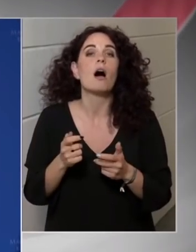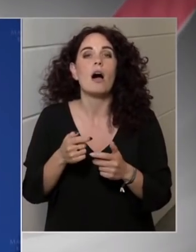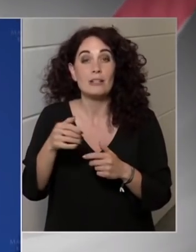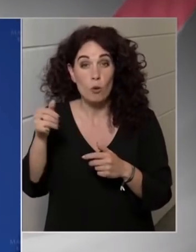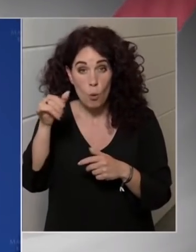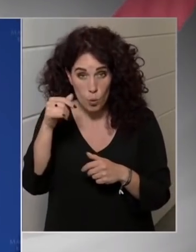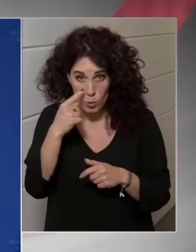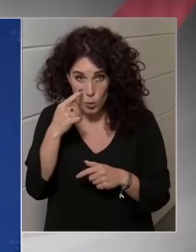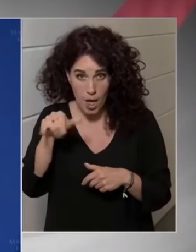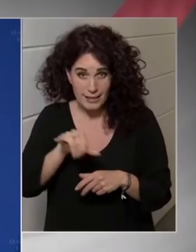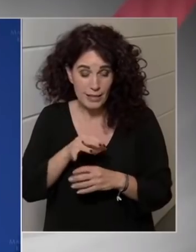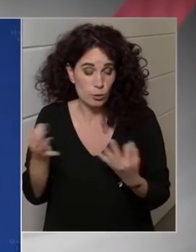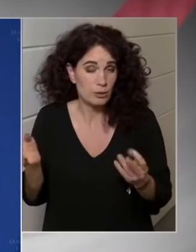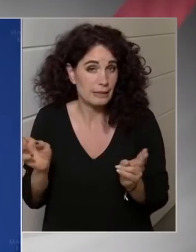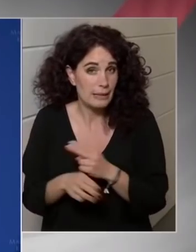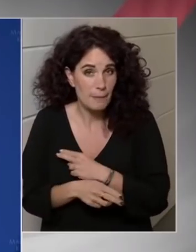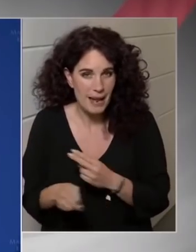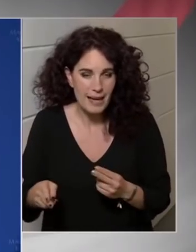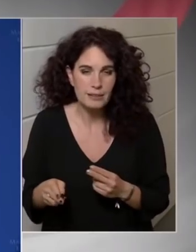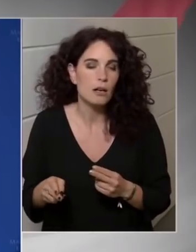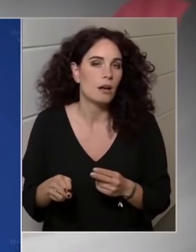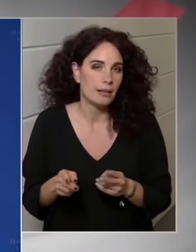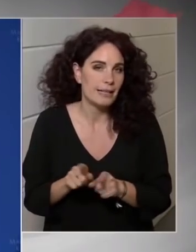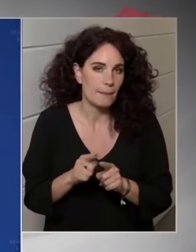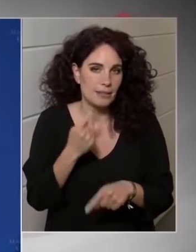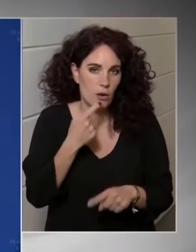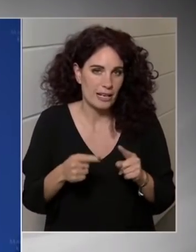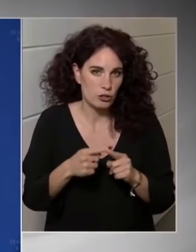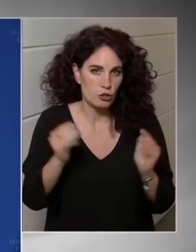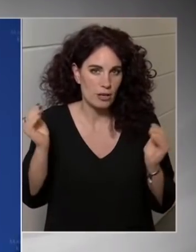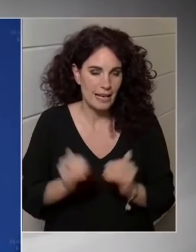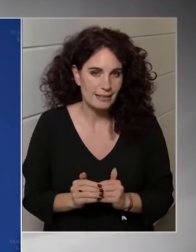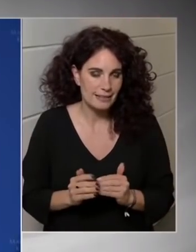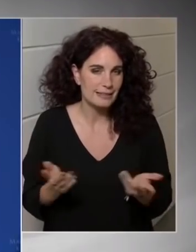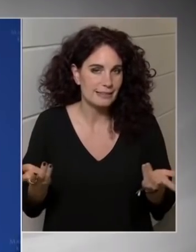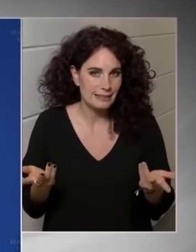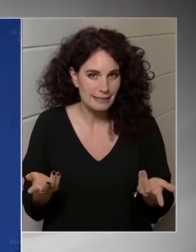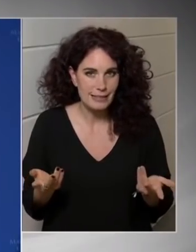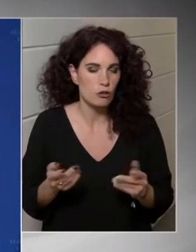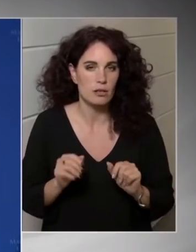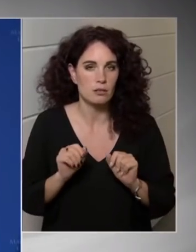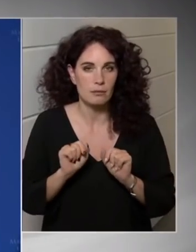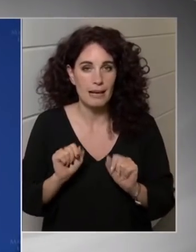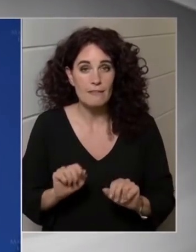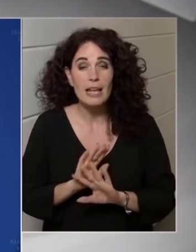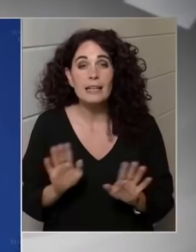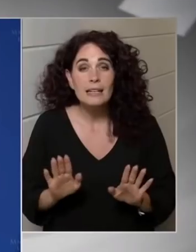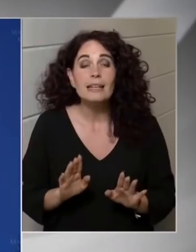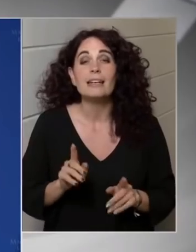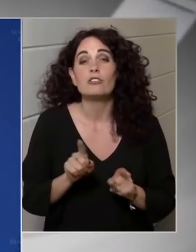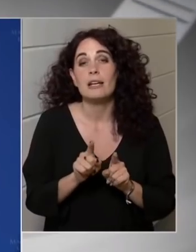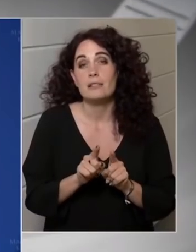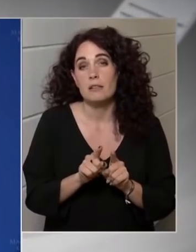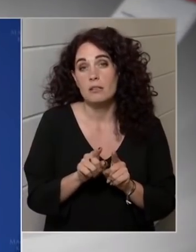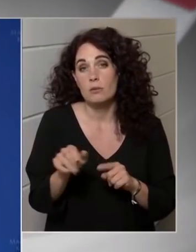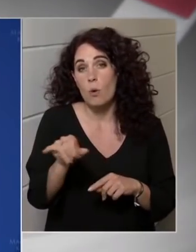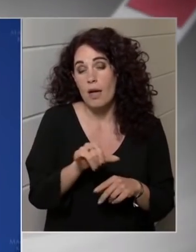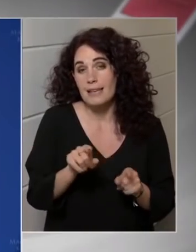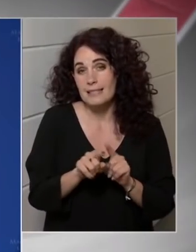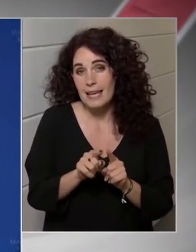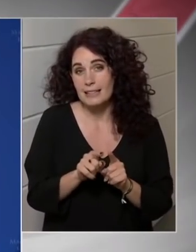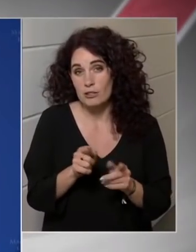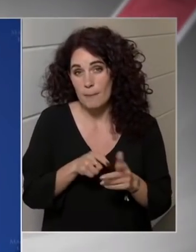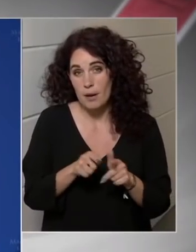rezsicsökkentés is. Ezt meg lehet tenni, ez egy komoly átállást igényel. Ebbe az irányba haladtunk egyébként is, hiszen ne